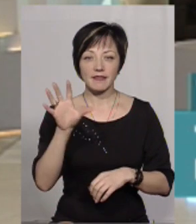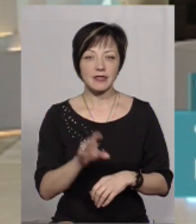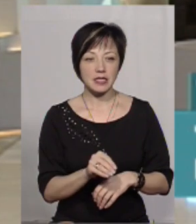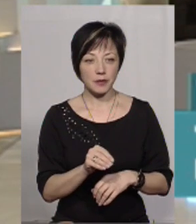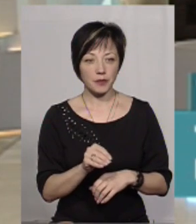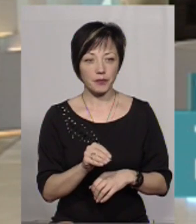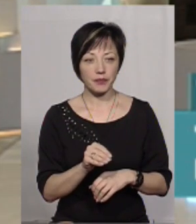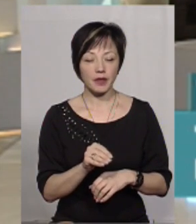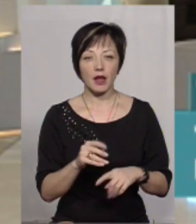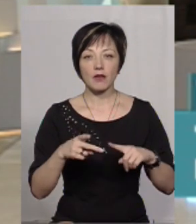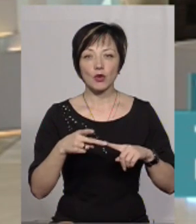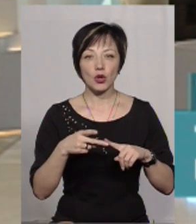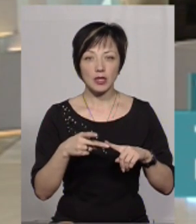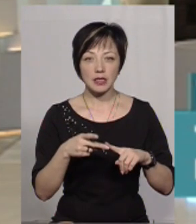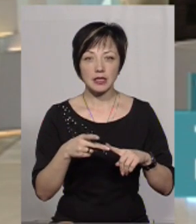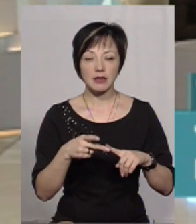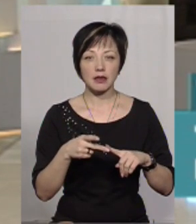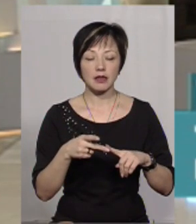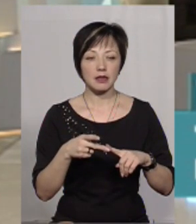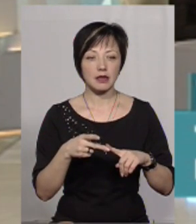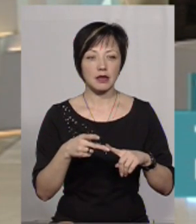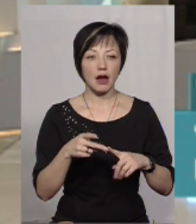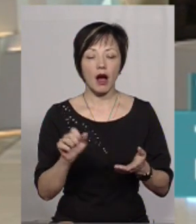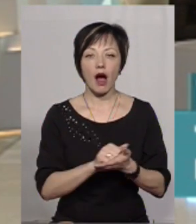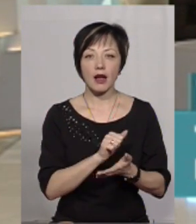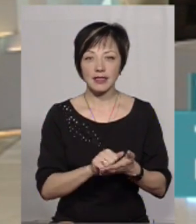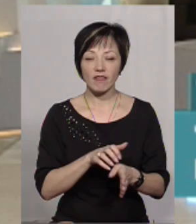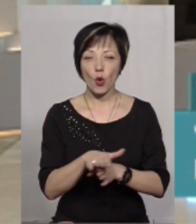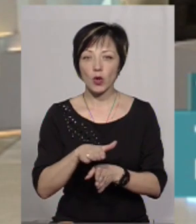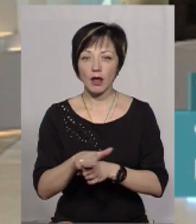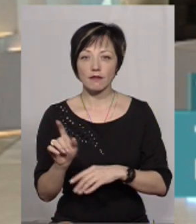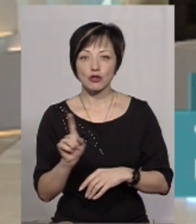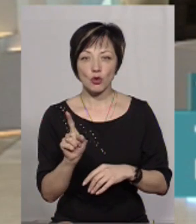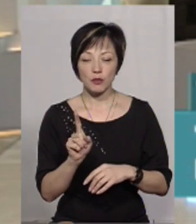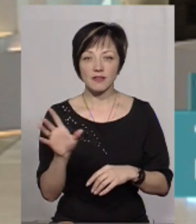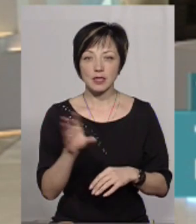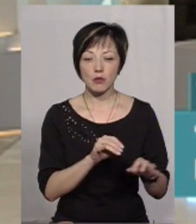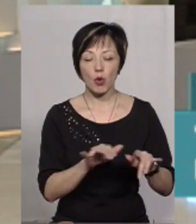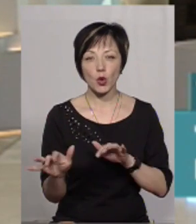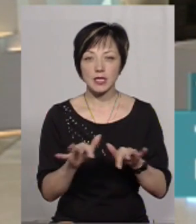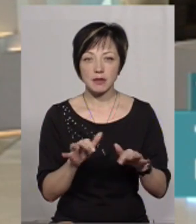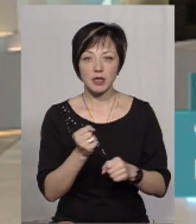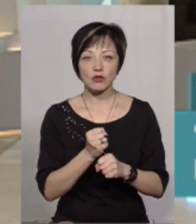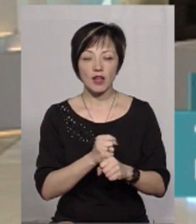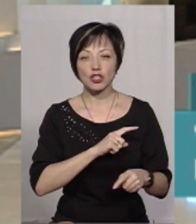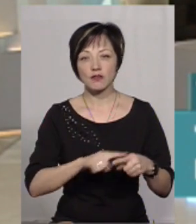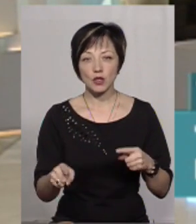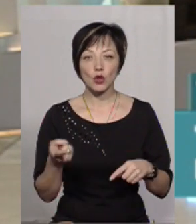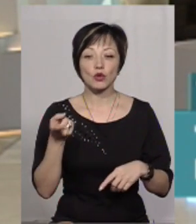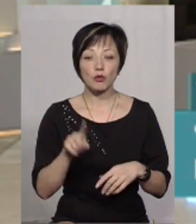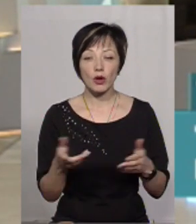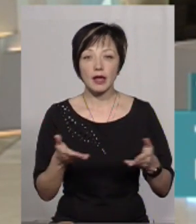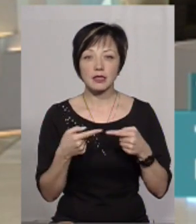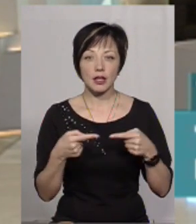всі вторинні акти вже виконавчі, для того, щоби всі процеси працювали швидко. Тому